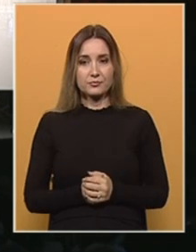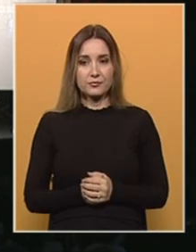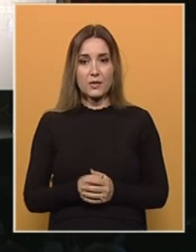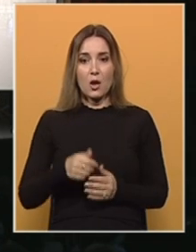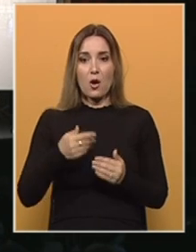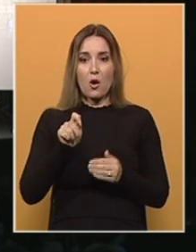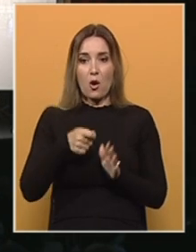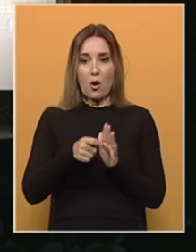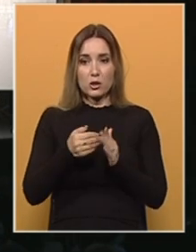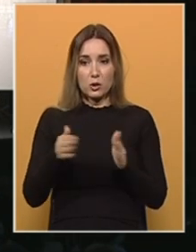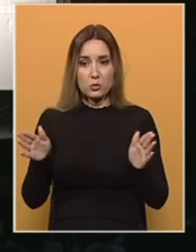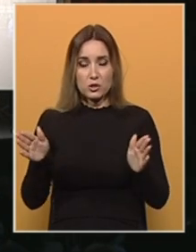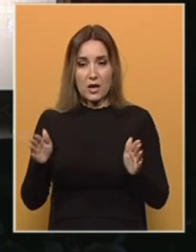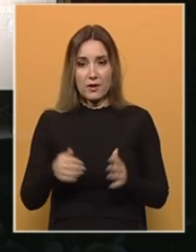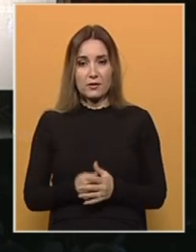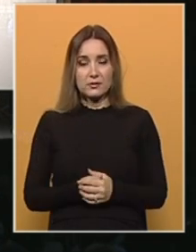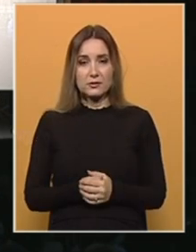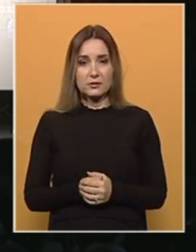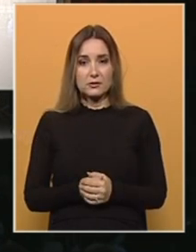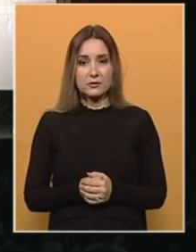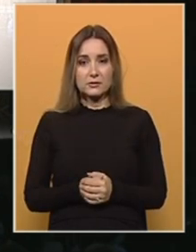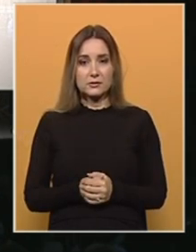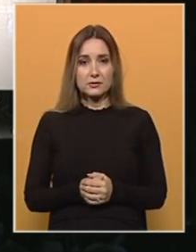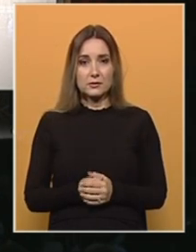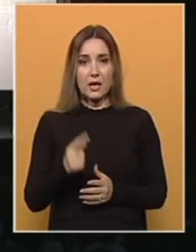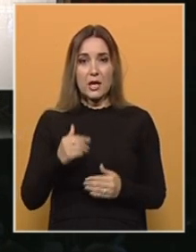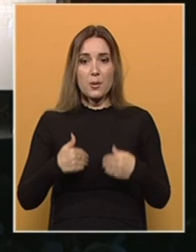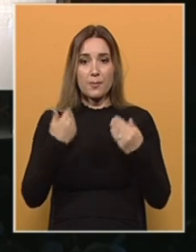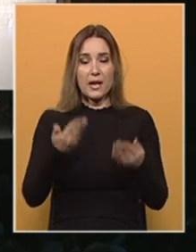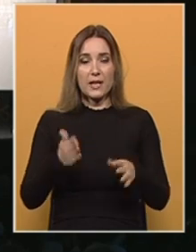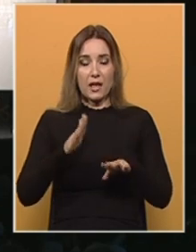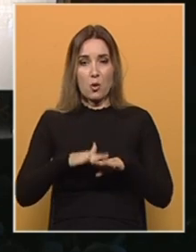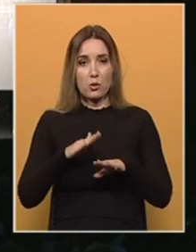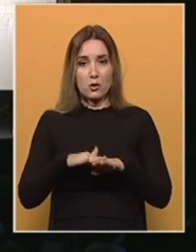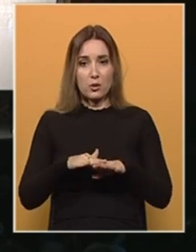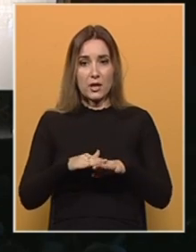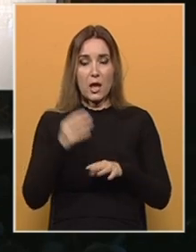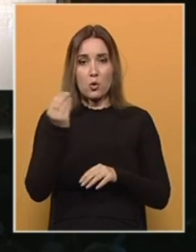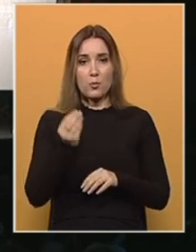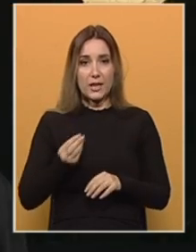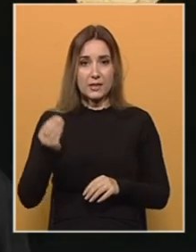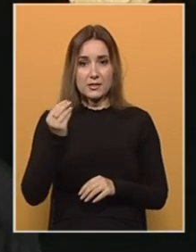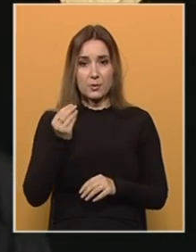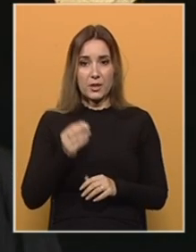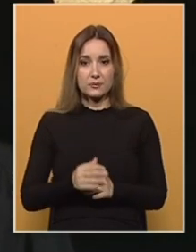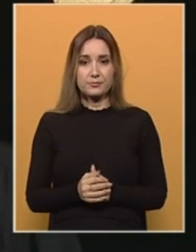odključava ih i predaje u ruke umjetnicima.